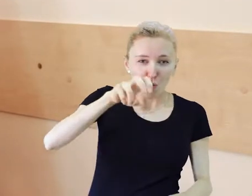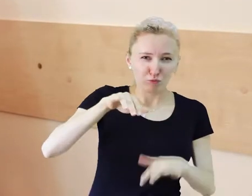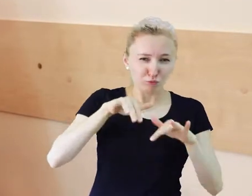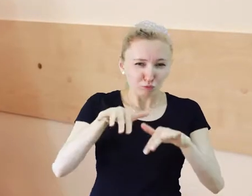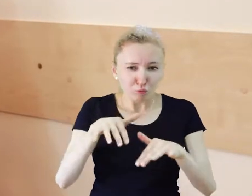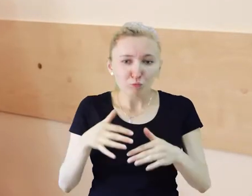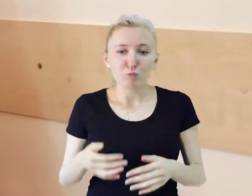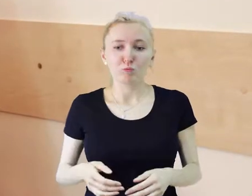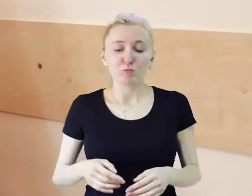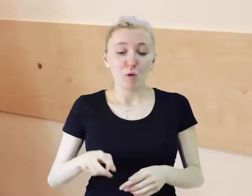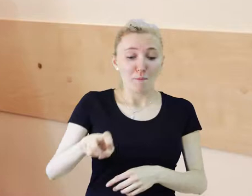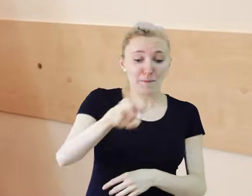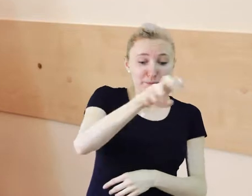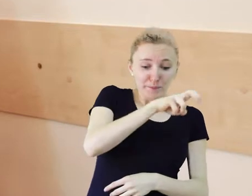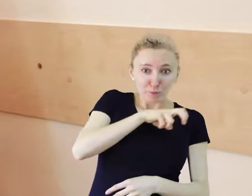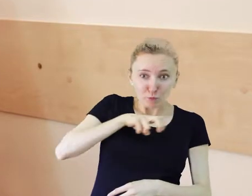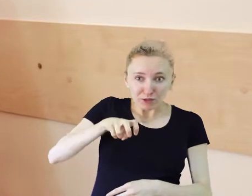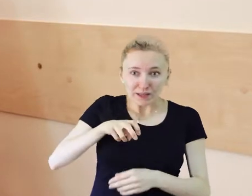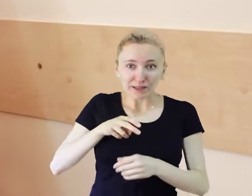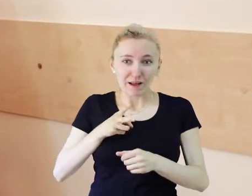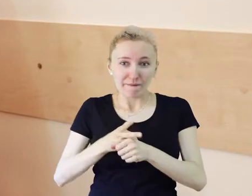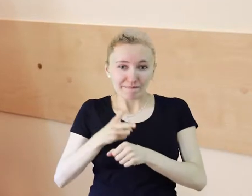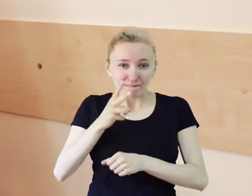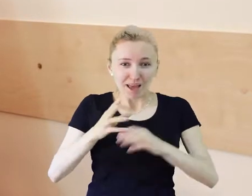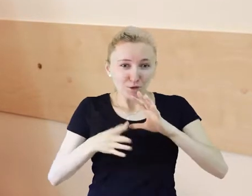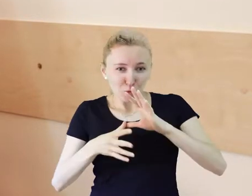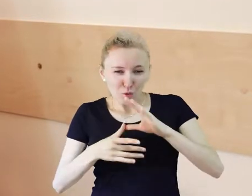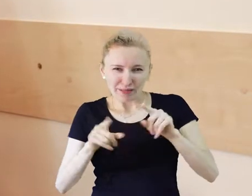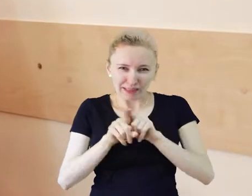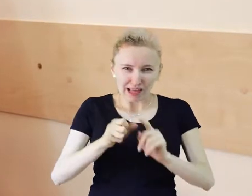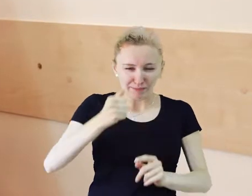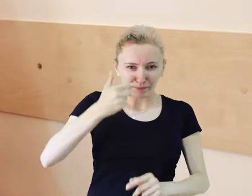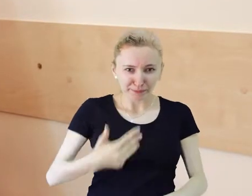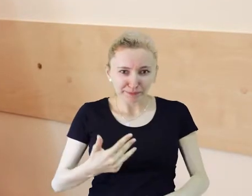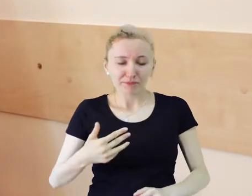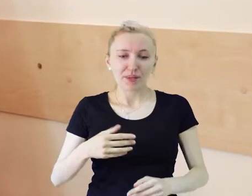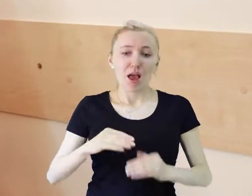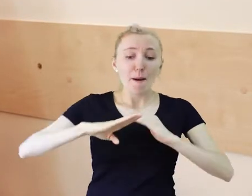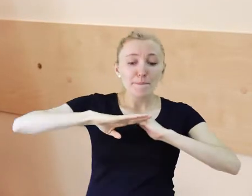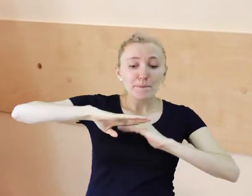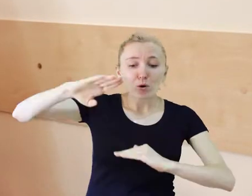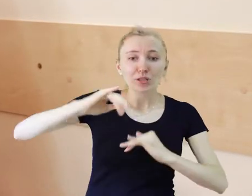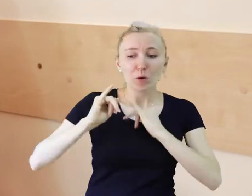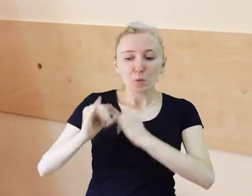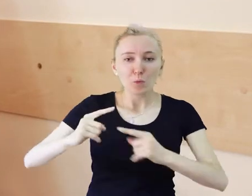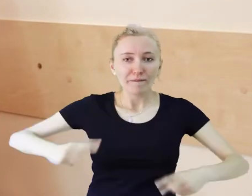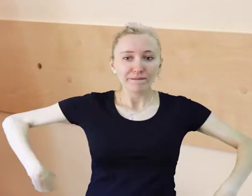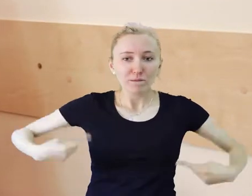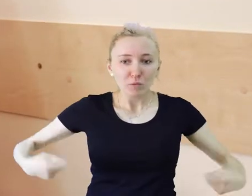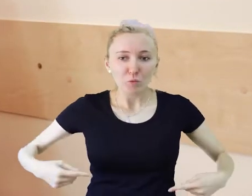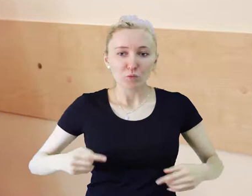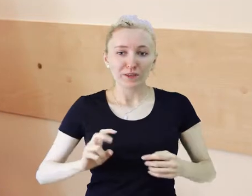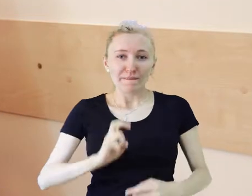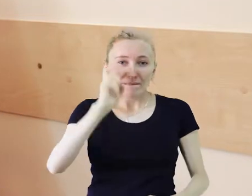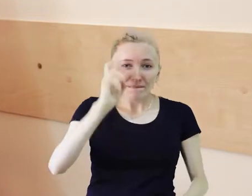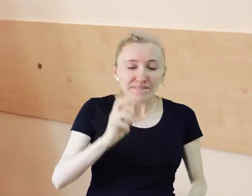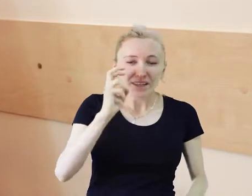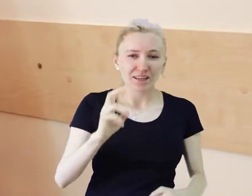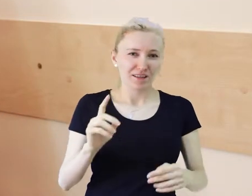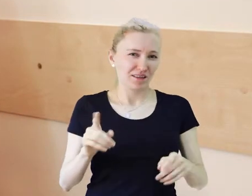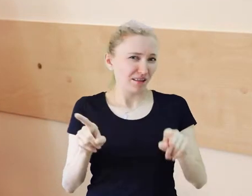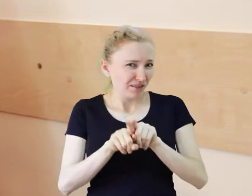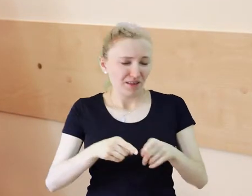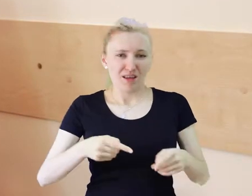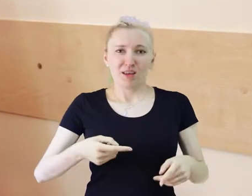dostępne. No ratusza nie można było dostać. Z przodu przecież tyle schodów. Z tyłu było kilka